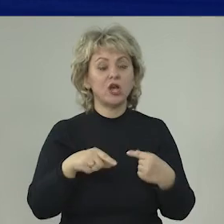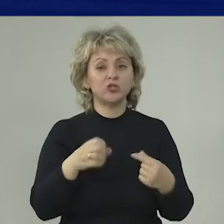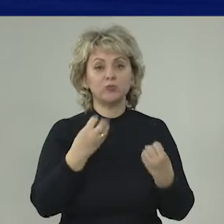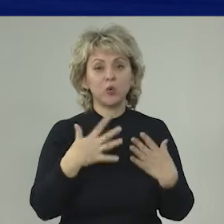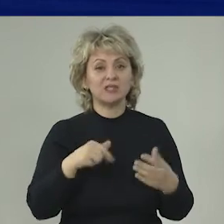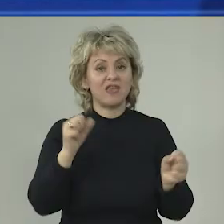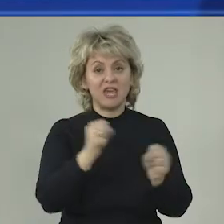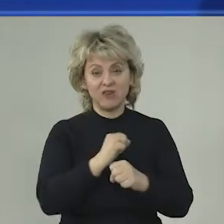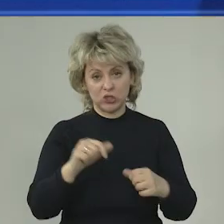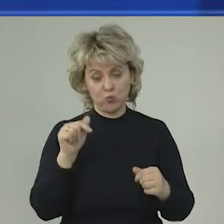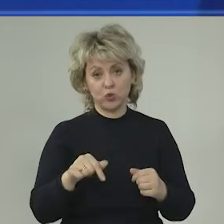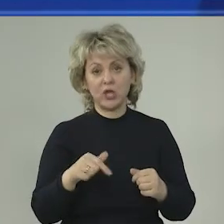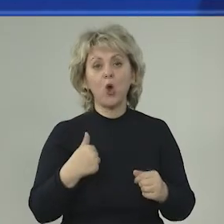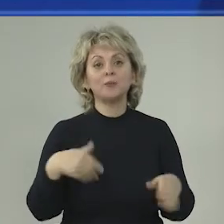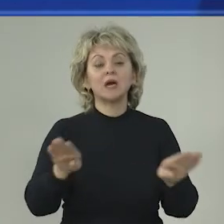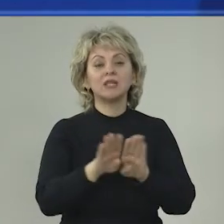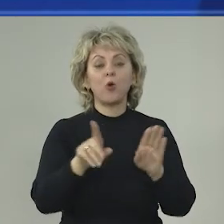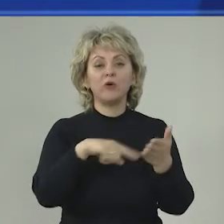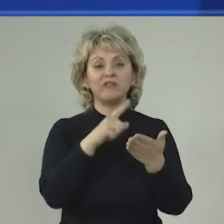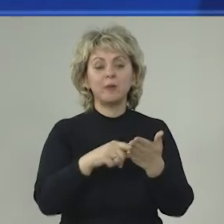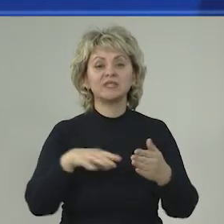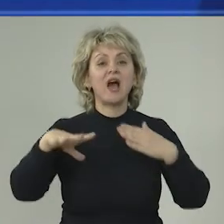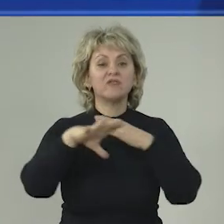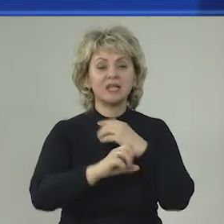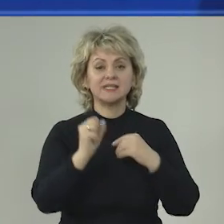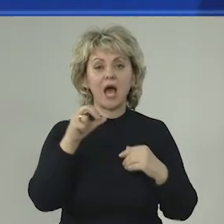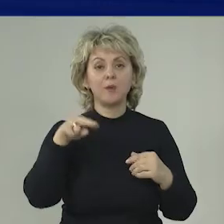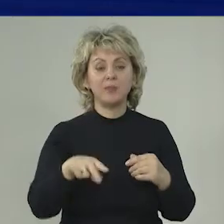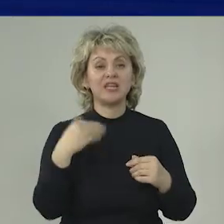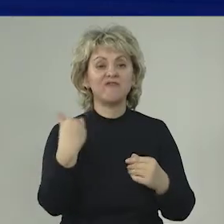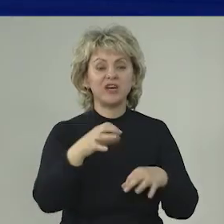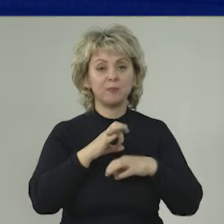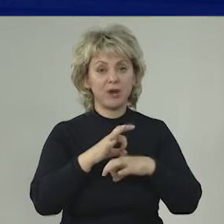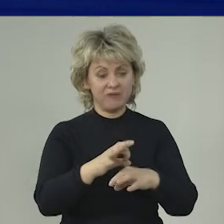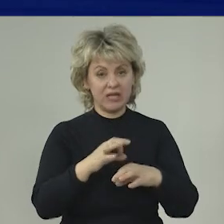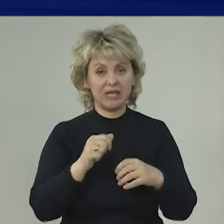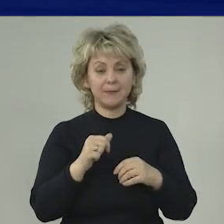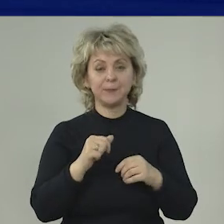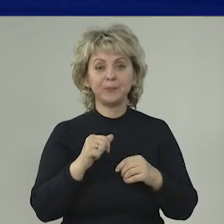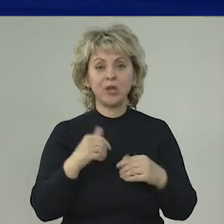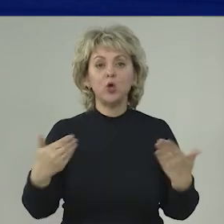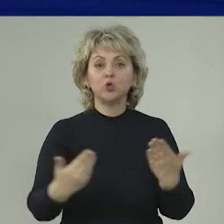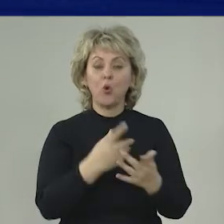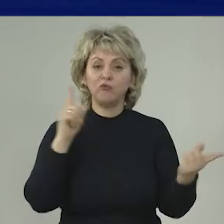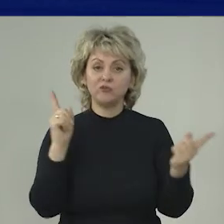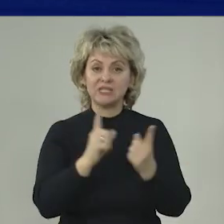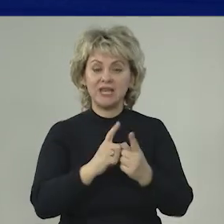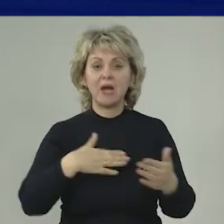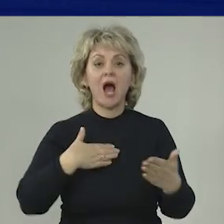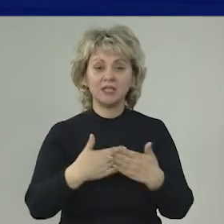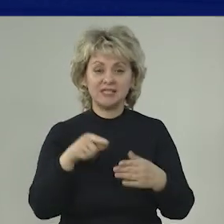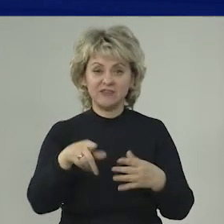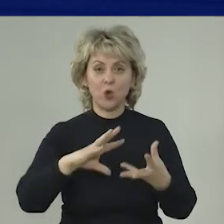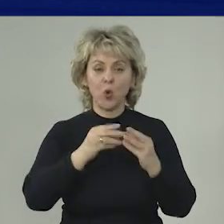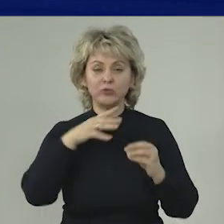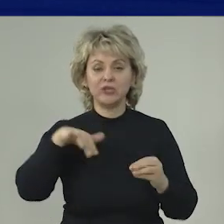просто невозможно. У меня такой вопрос. В конце апреля вы провели новую встречу с